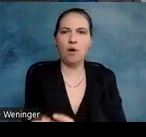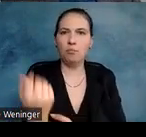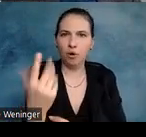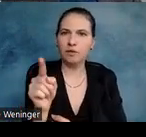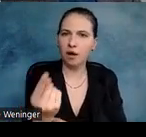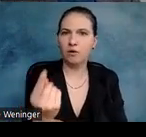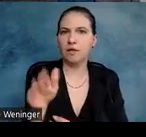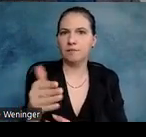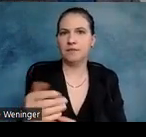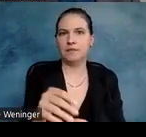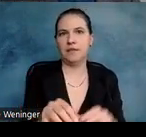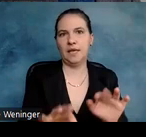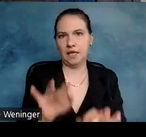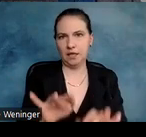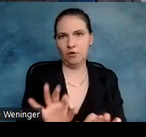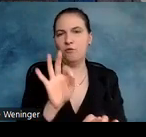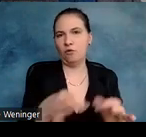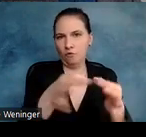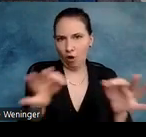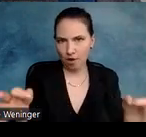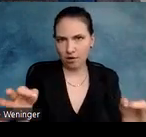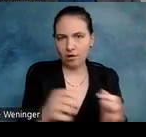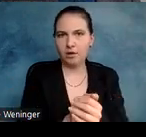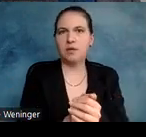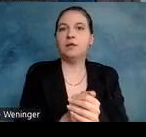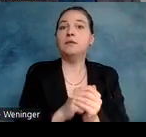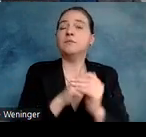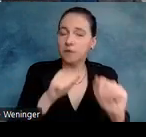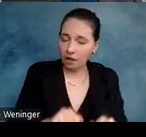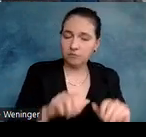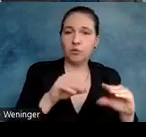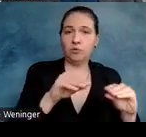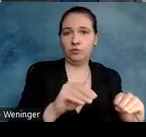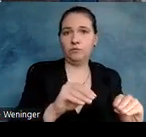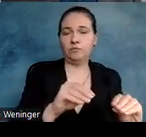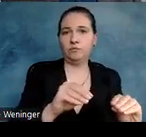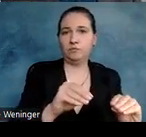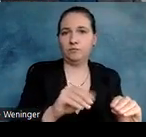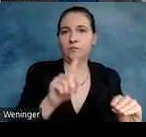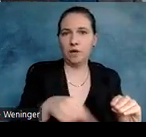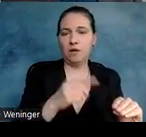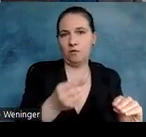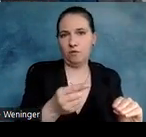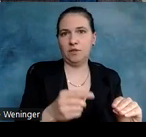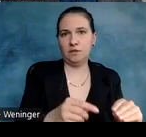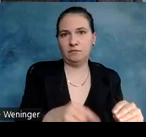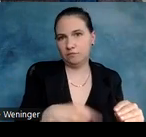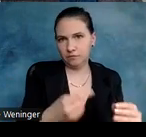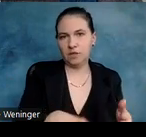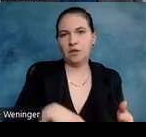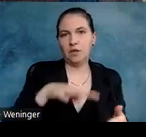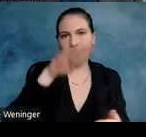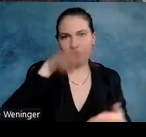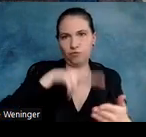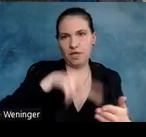Editor für Formeln. Den kann man verwenden, der ist auch mit den Screenreadern soweit kompatibel.